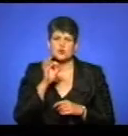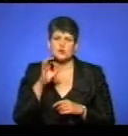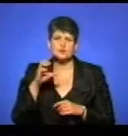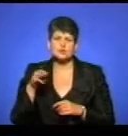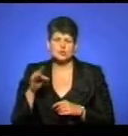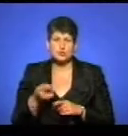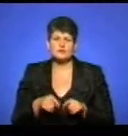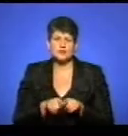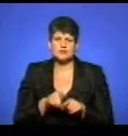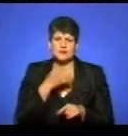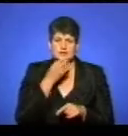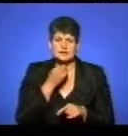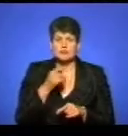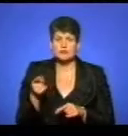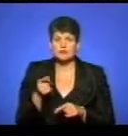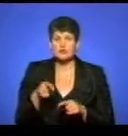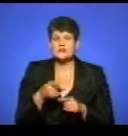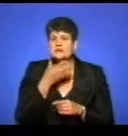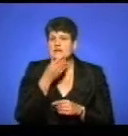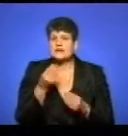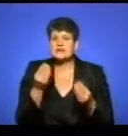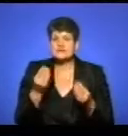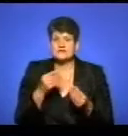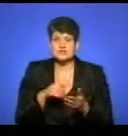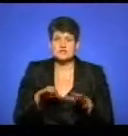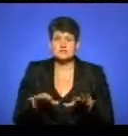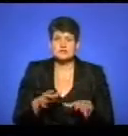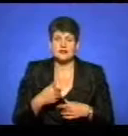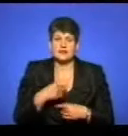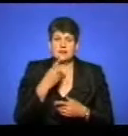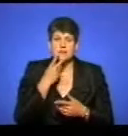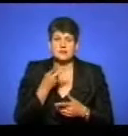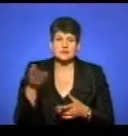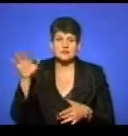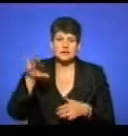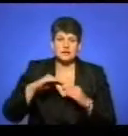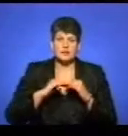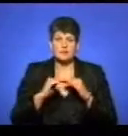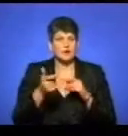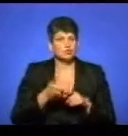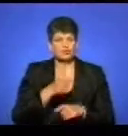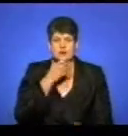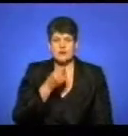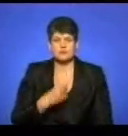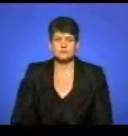гарний. Тернопіль, мабуть, одне з найкрасивіших місць, яке я б бачив, ці схили і поля. Дуже гарно.